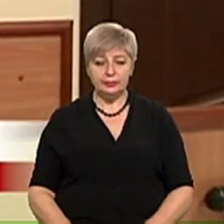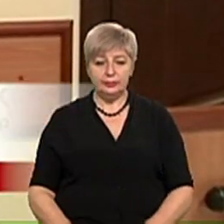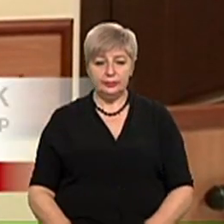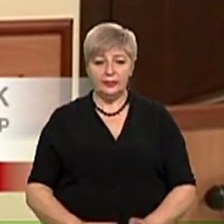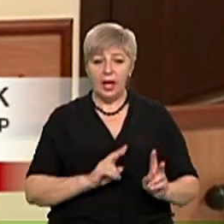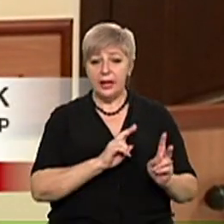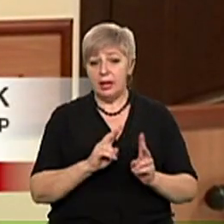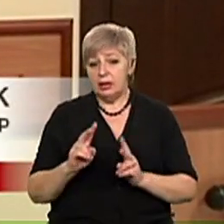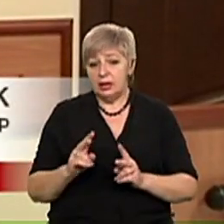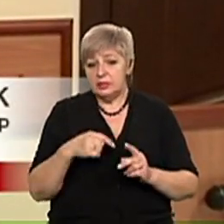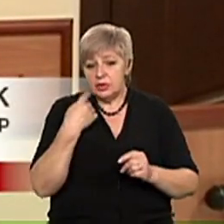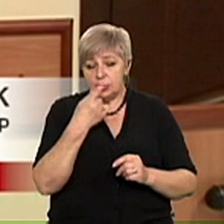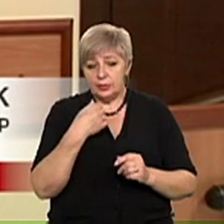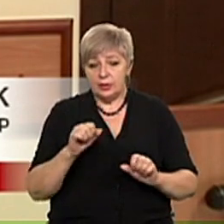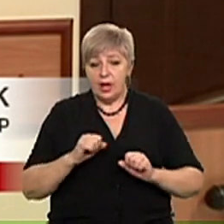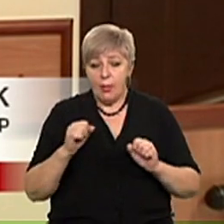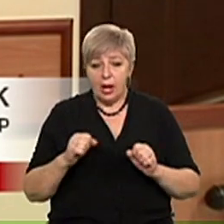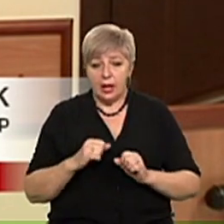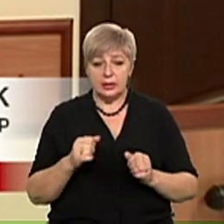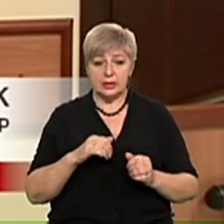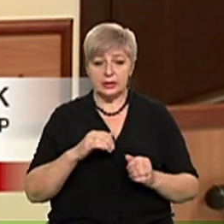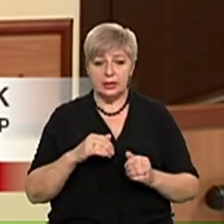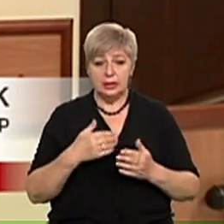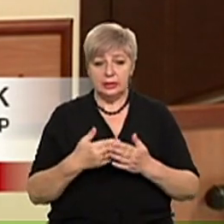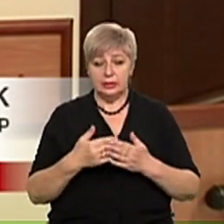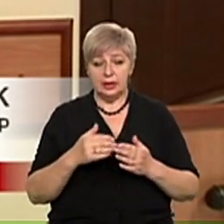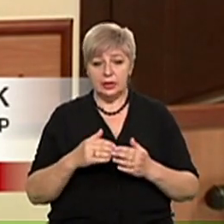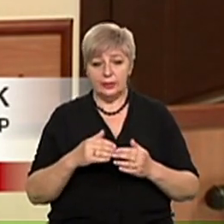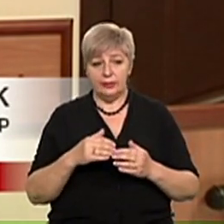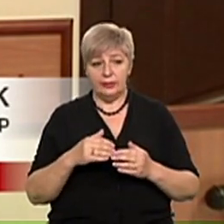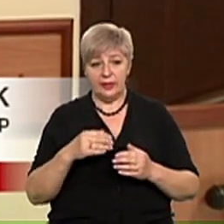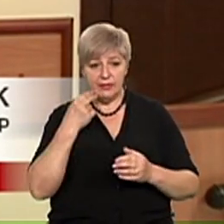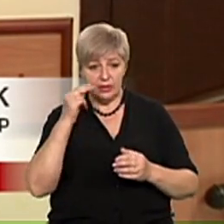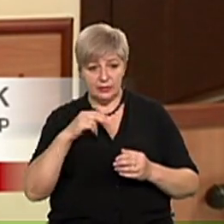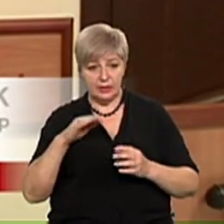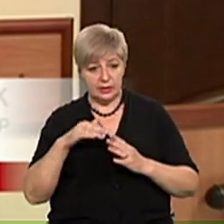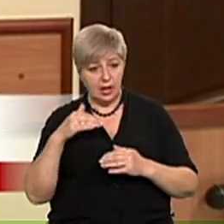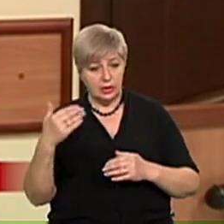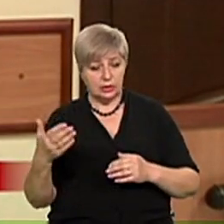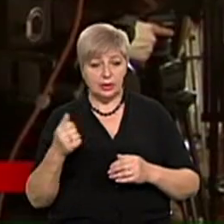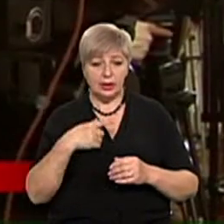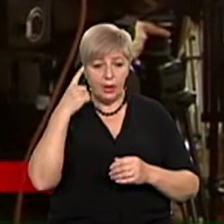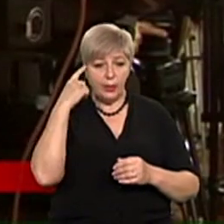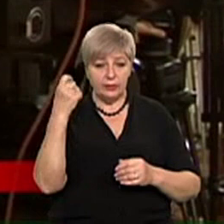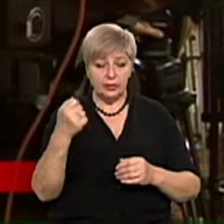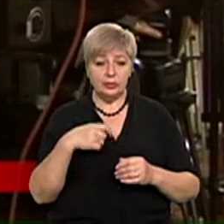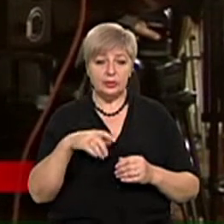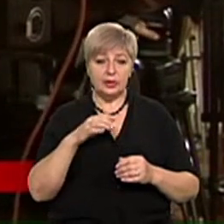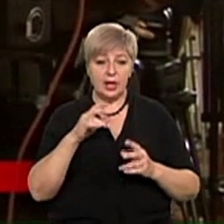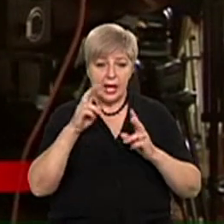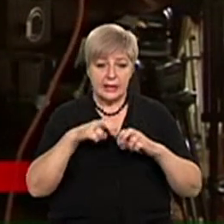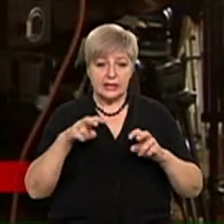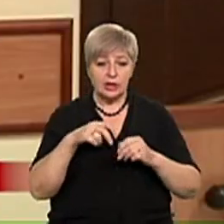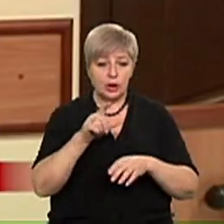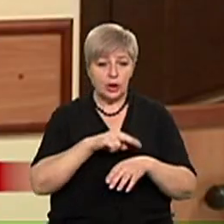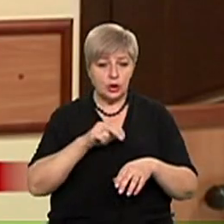Якимсь чином намагалися, наче підозрювана сторона, повідомити саме слідчого про